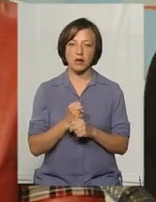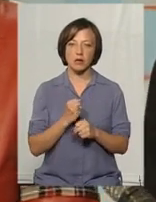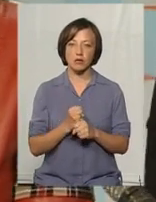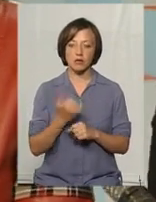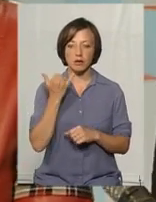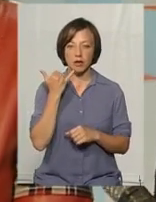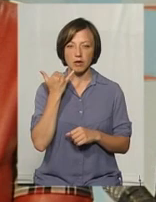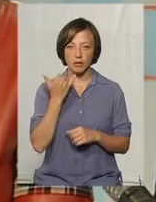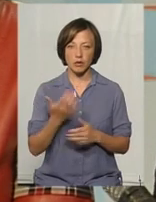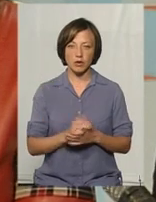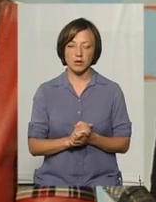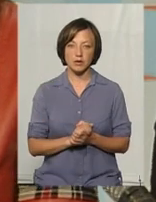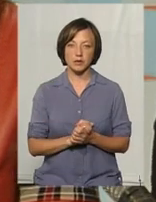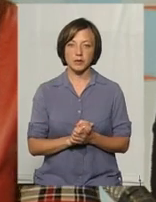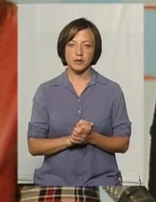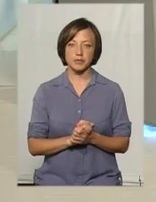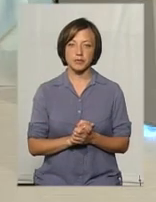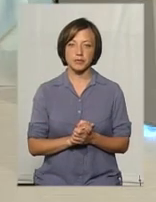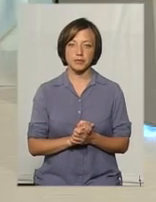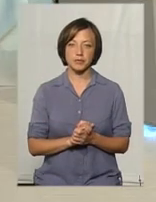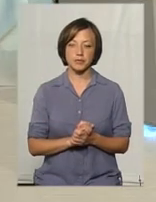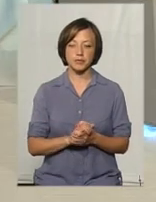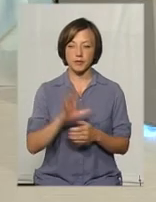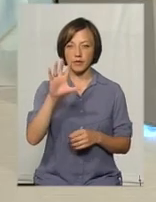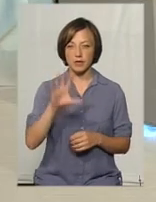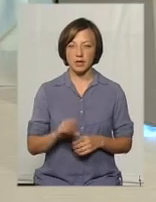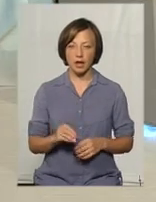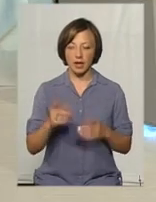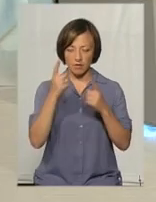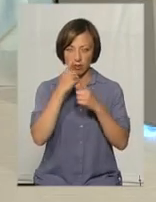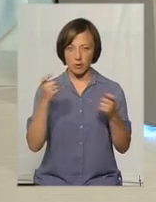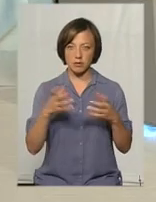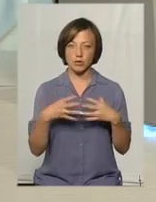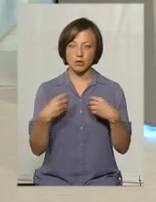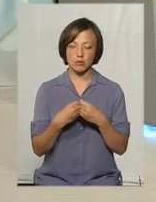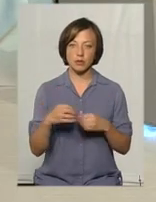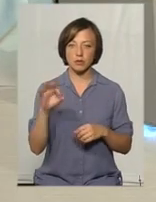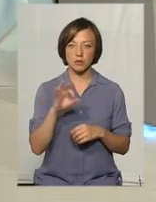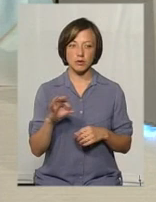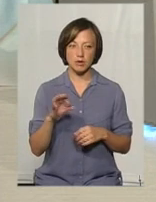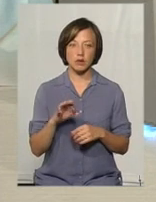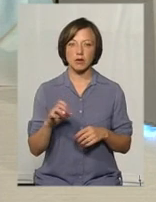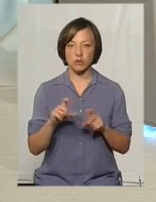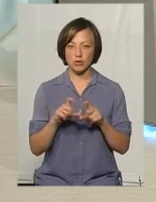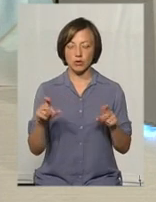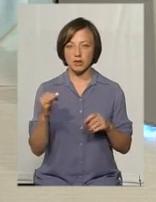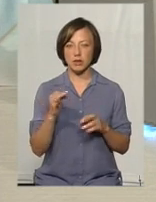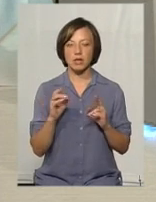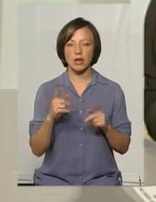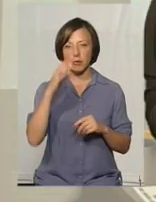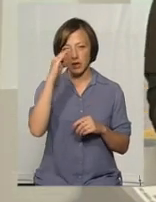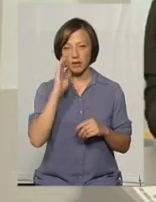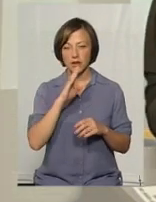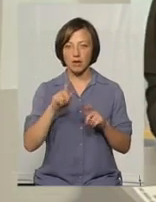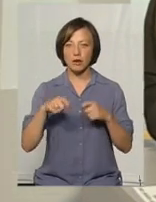контактні телефони. Тобто, ця інформація про сім'ю, про неї саму, про те, які мають про школу, от мені цікаво, як батьки